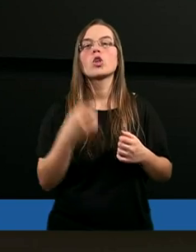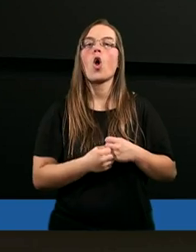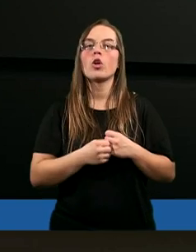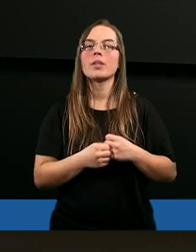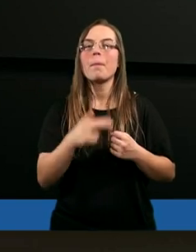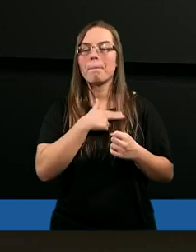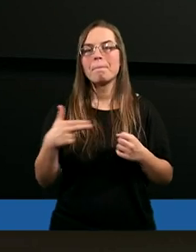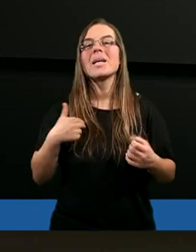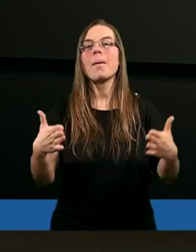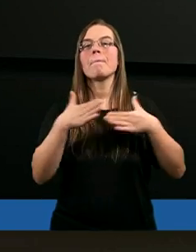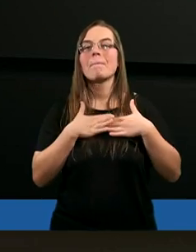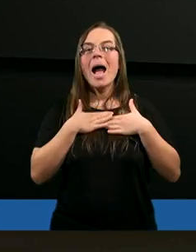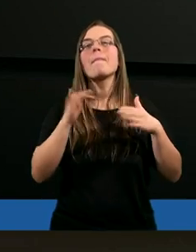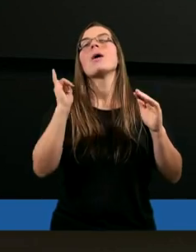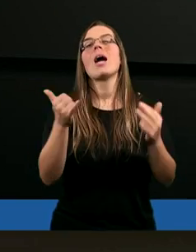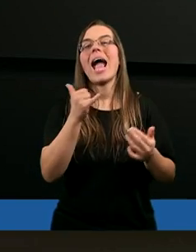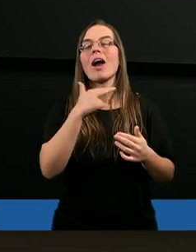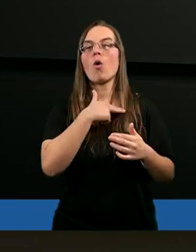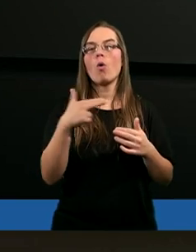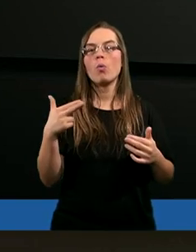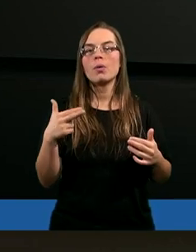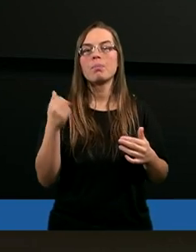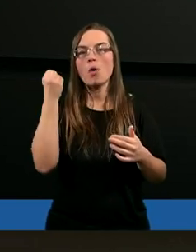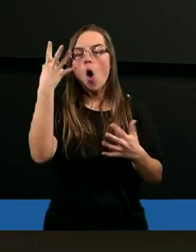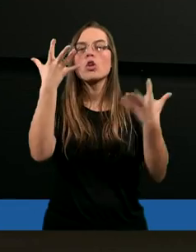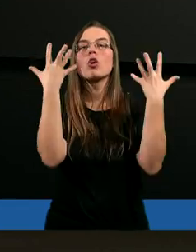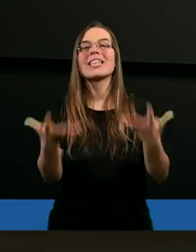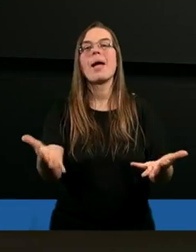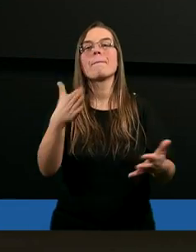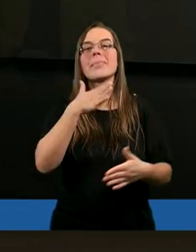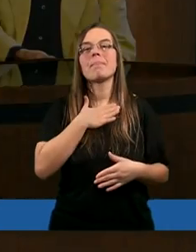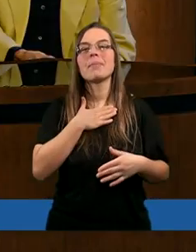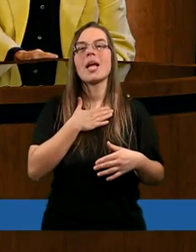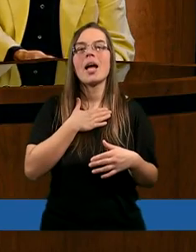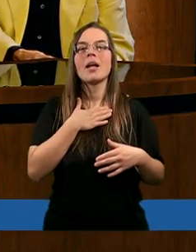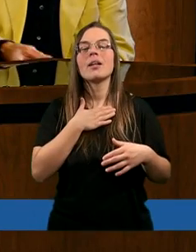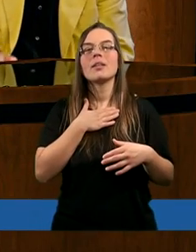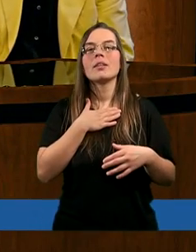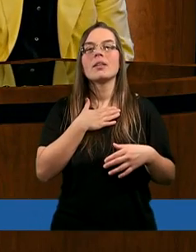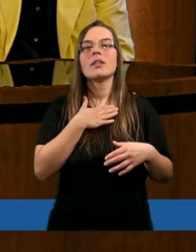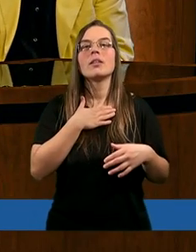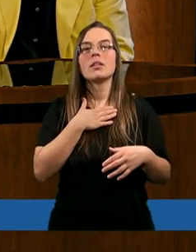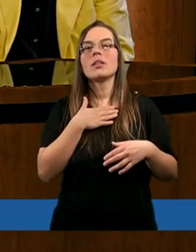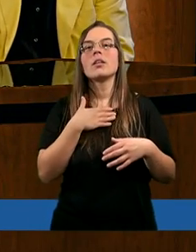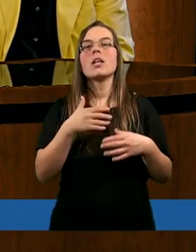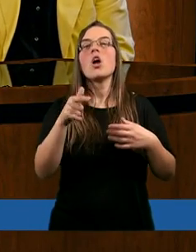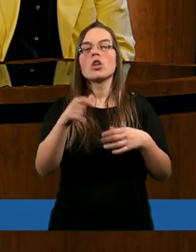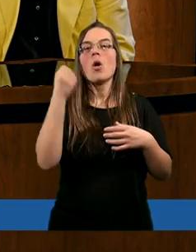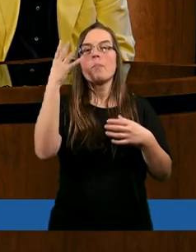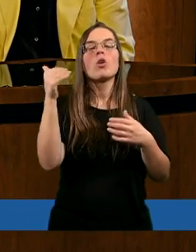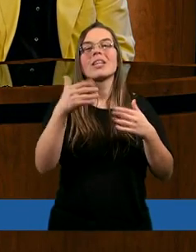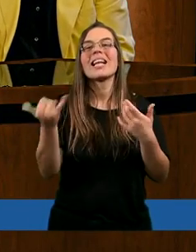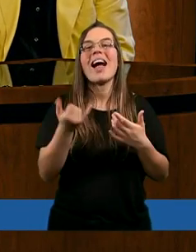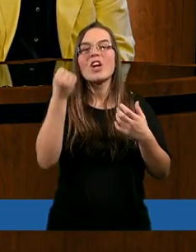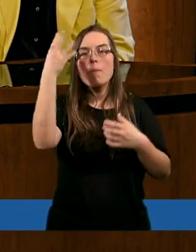my mamy? Jaką mądrość chcemy mieć? No dobrze, żebyśmy mieli Bożą mądrość, a nie